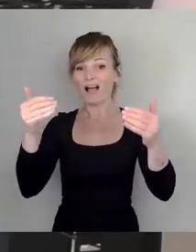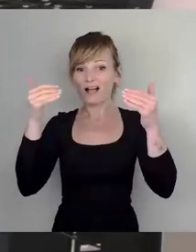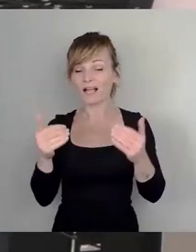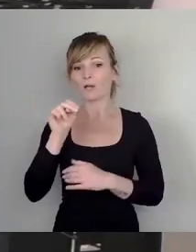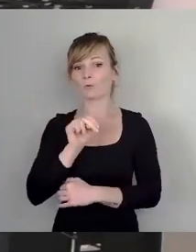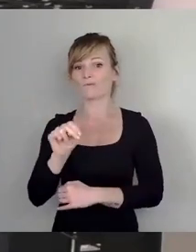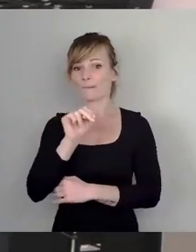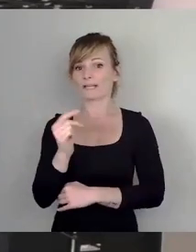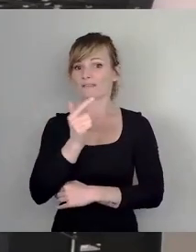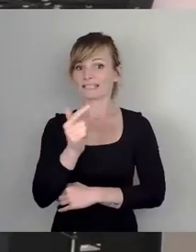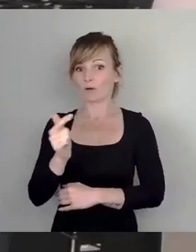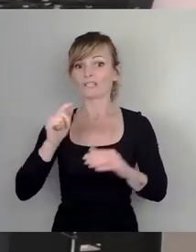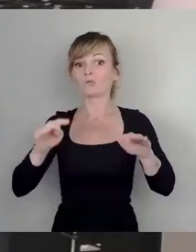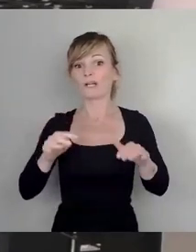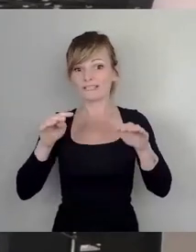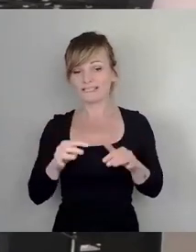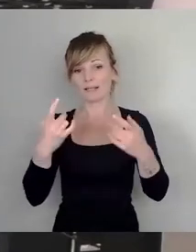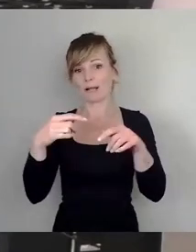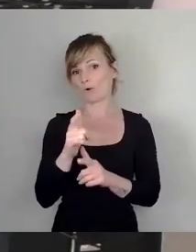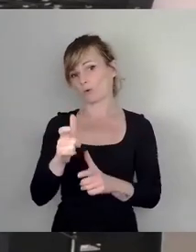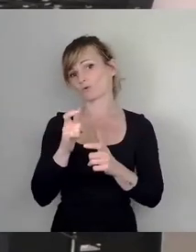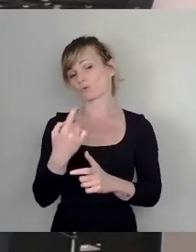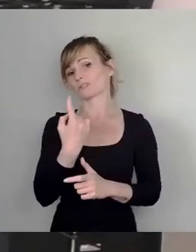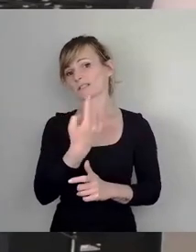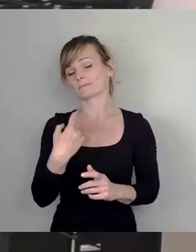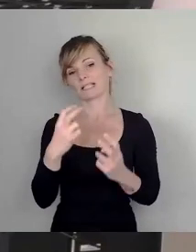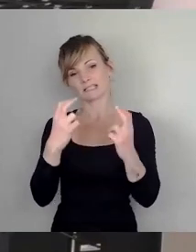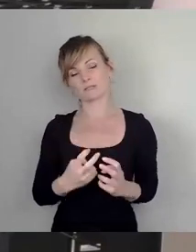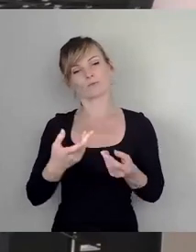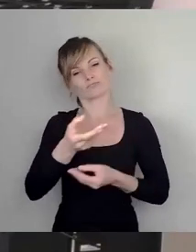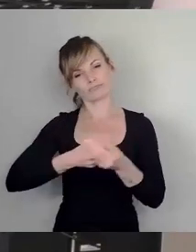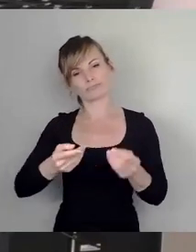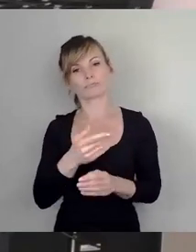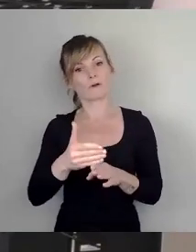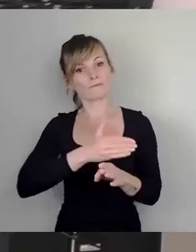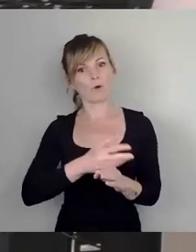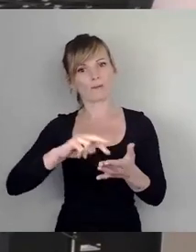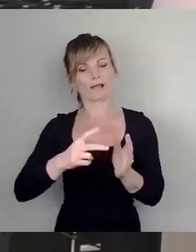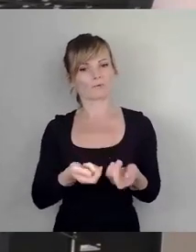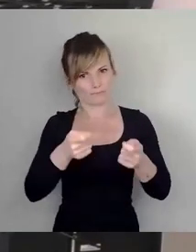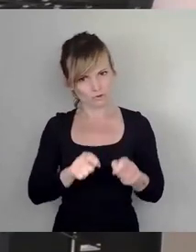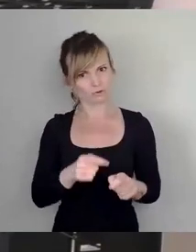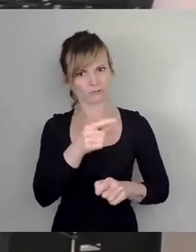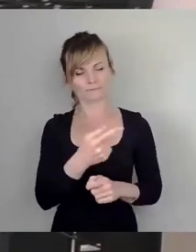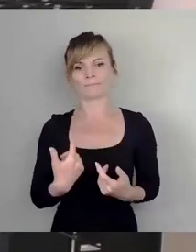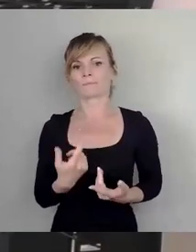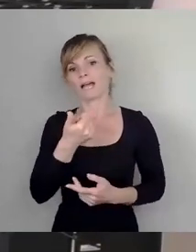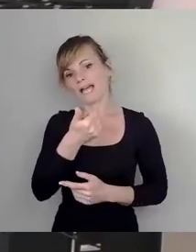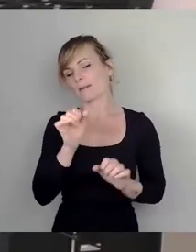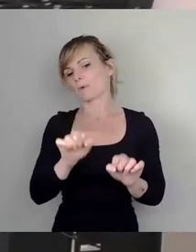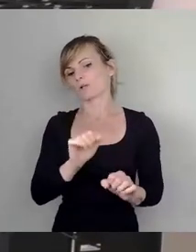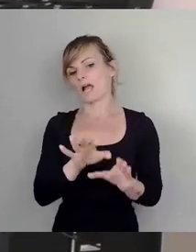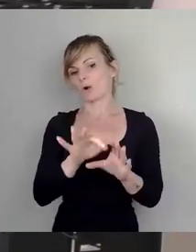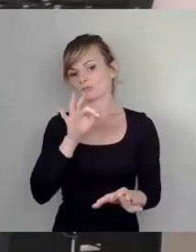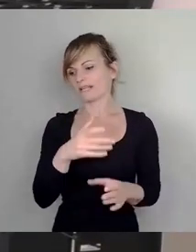2019 hat der Bauausschuss in beschließender Sitzung die Vorplanung beschlossen, also die Variante ausgewählt. Und